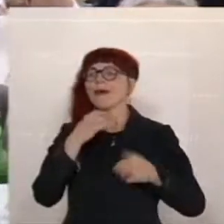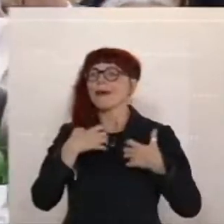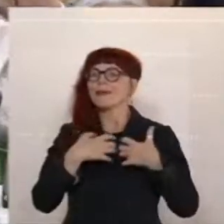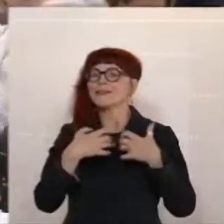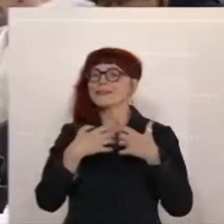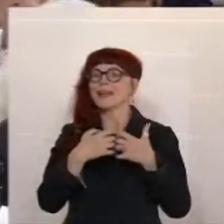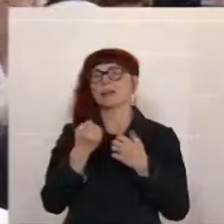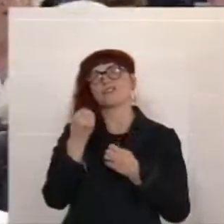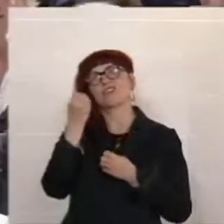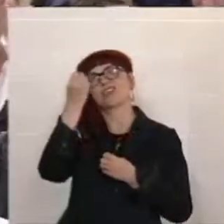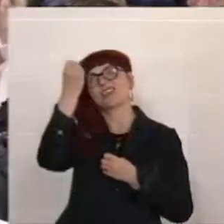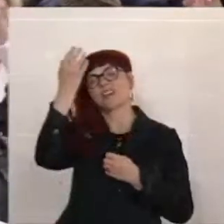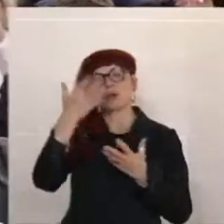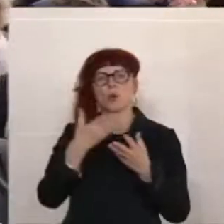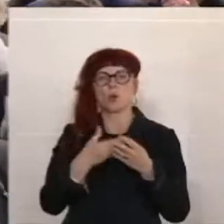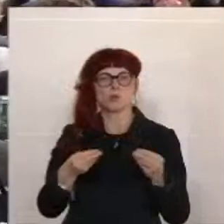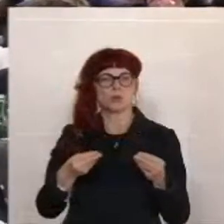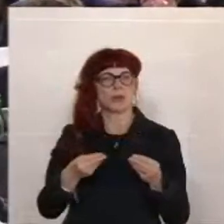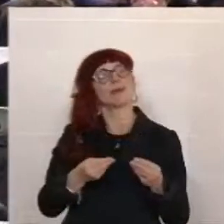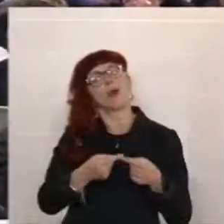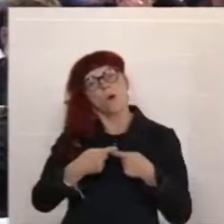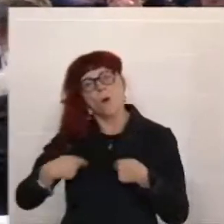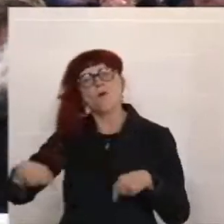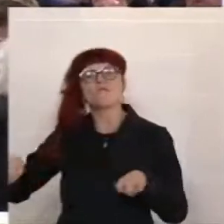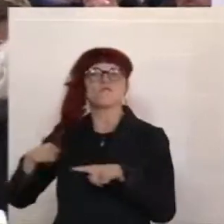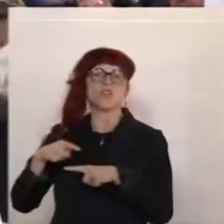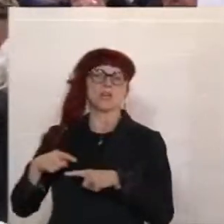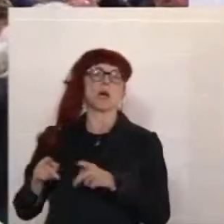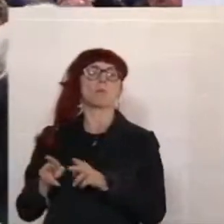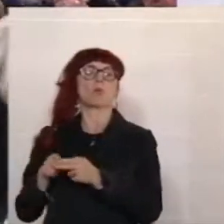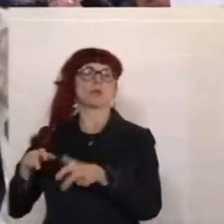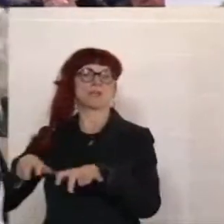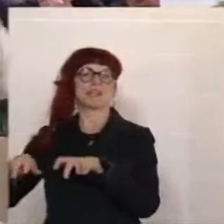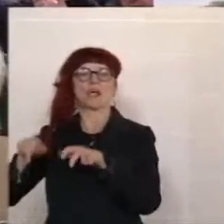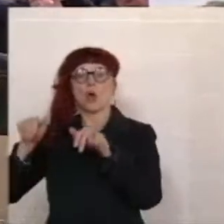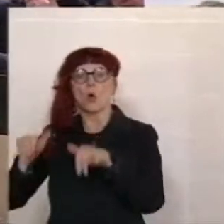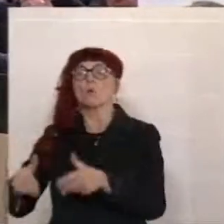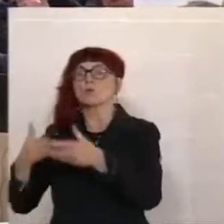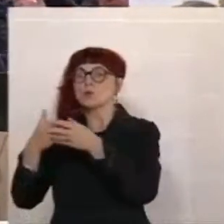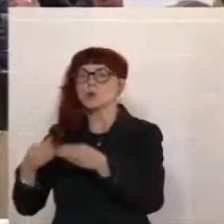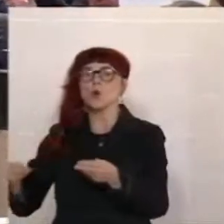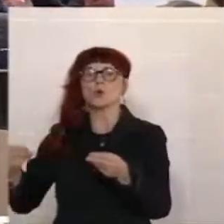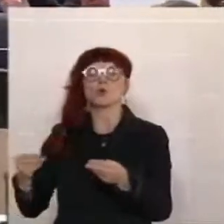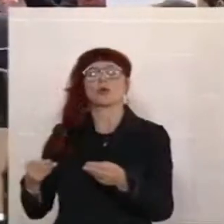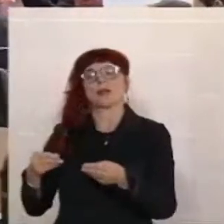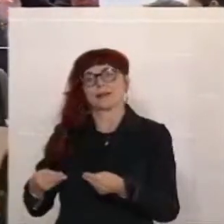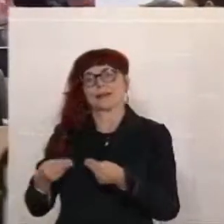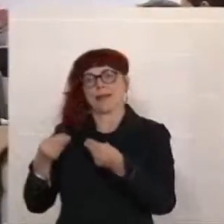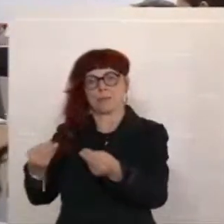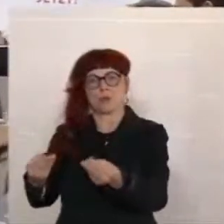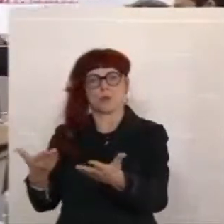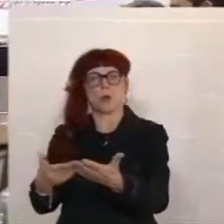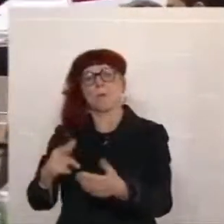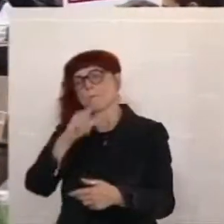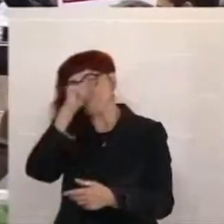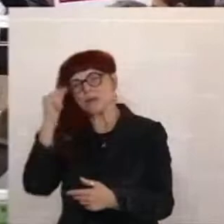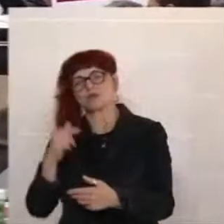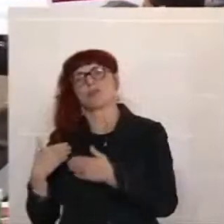hat diese Bundesregierung die Aufgabe, tatsächlich für Lösungen zu sorgen, die die Menschen entlasten in dieser Phase der Krise.